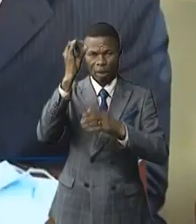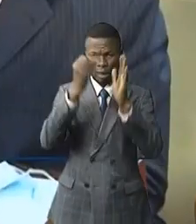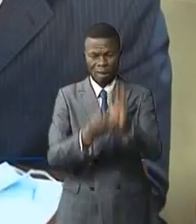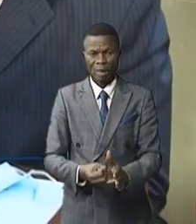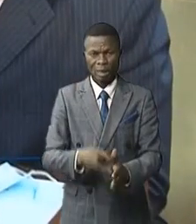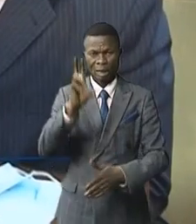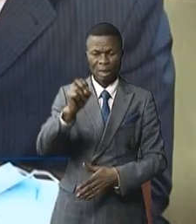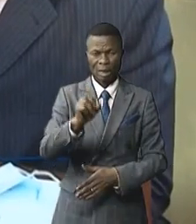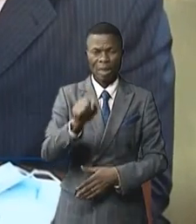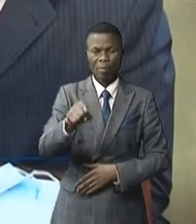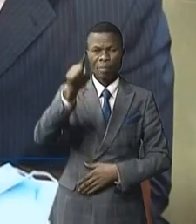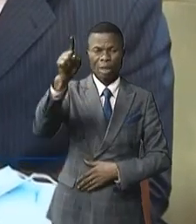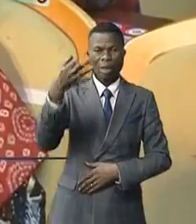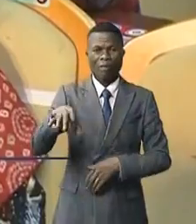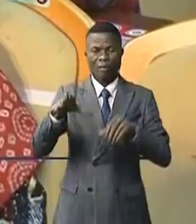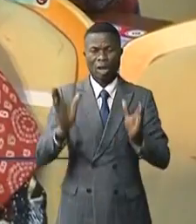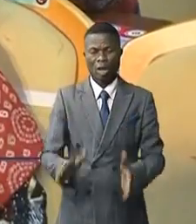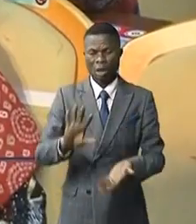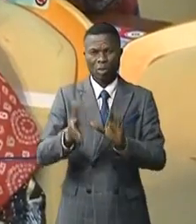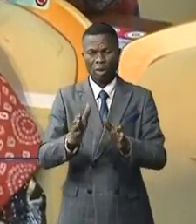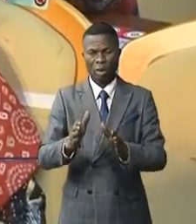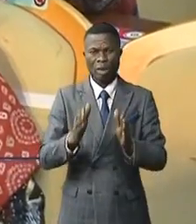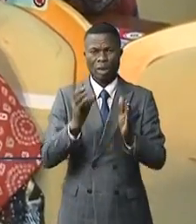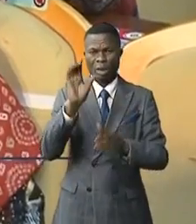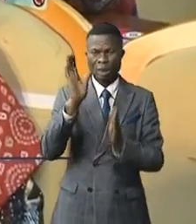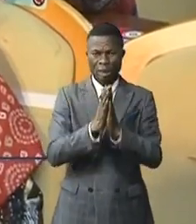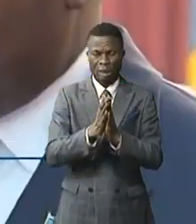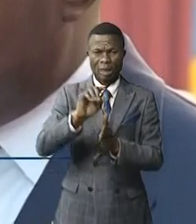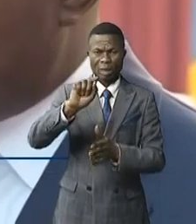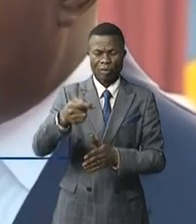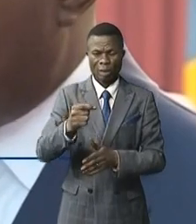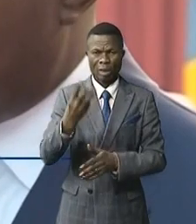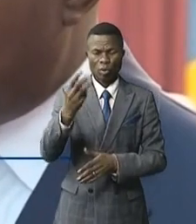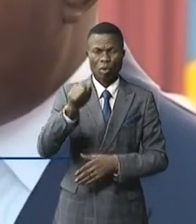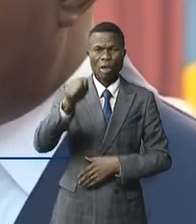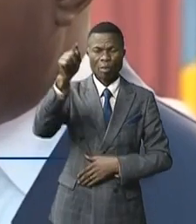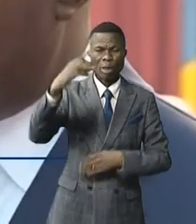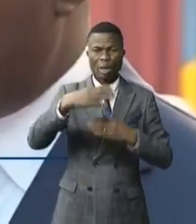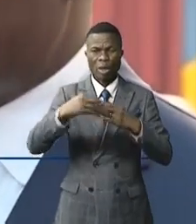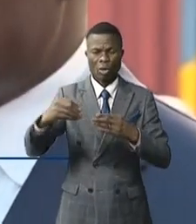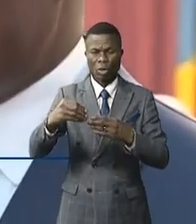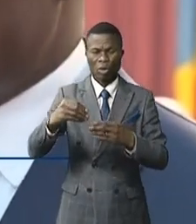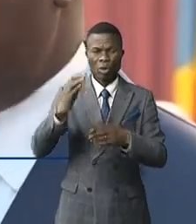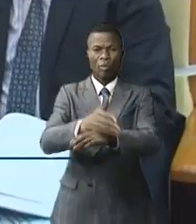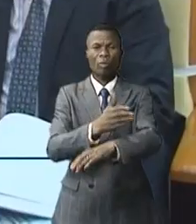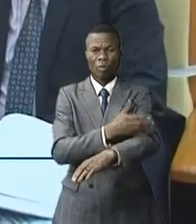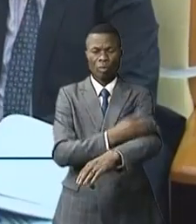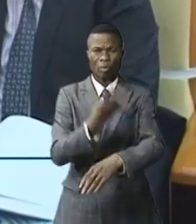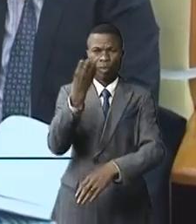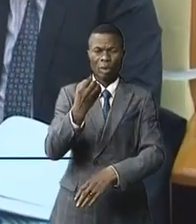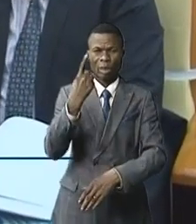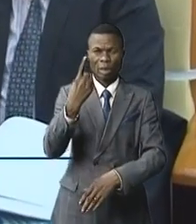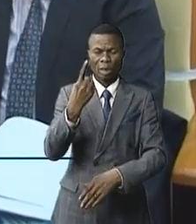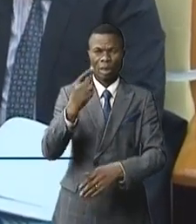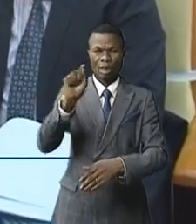,6 milliards de francs congolais, environ 10,3 milliards de dollars, soit un taux d'accroissement de 41